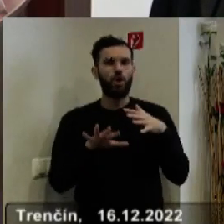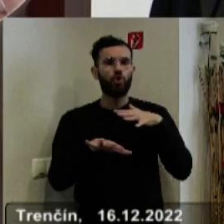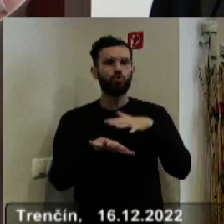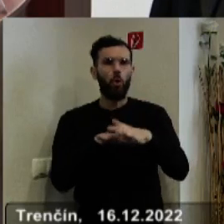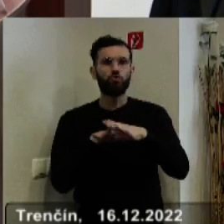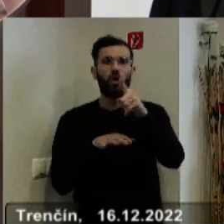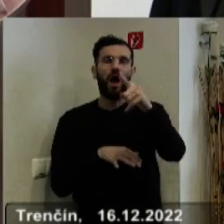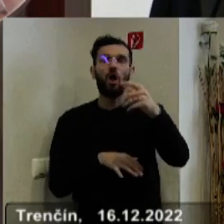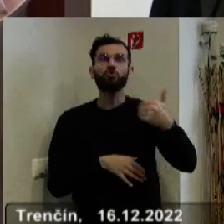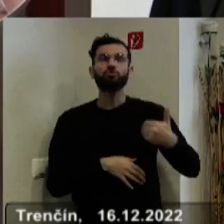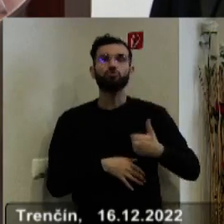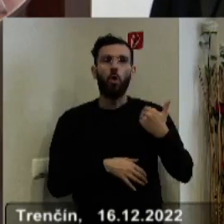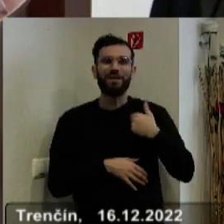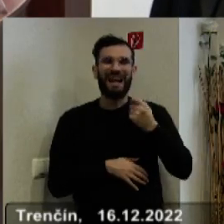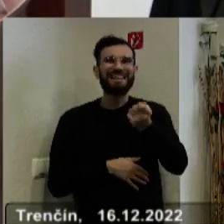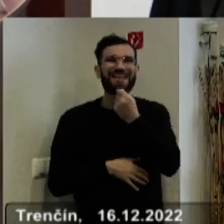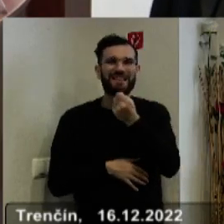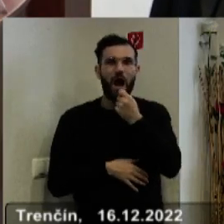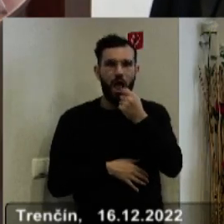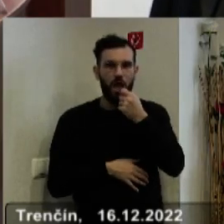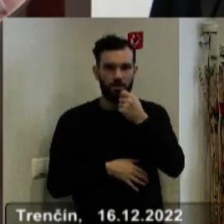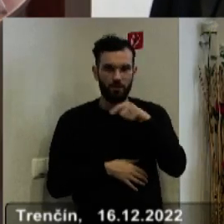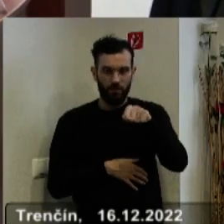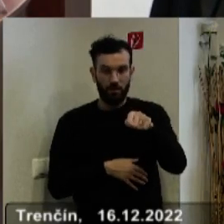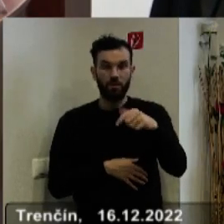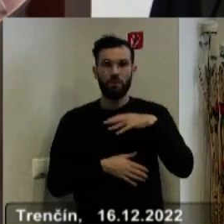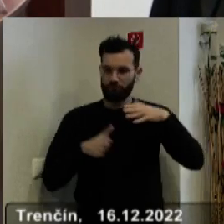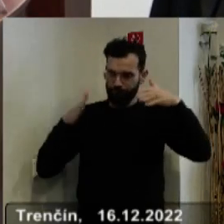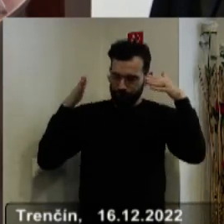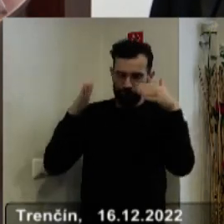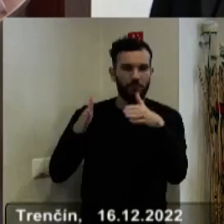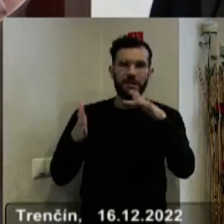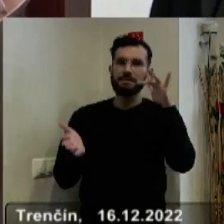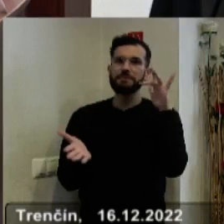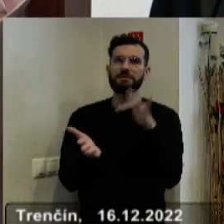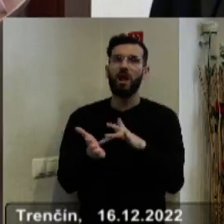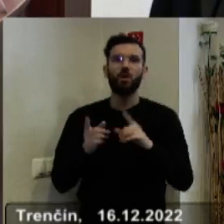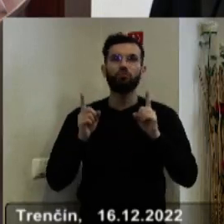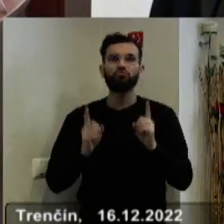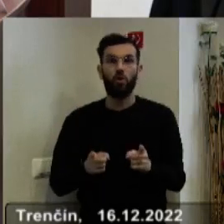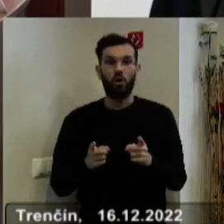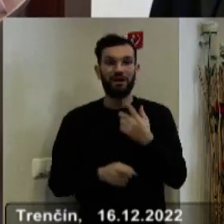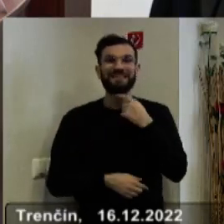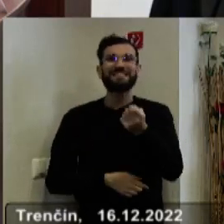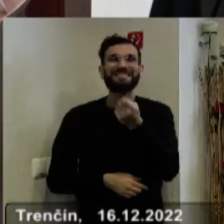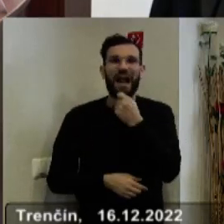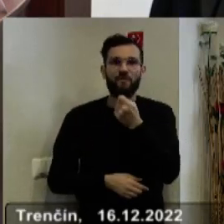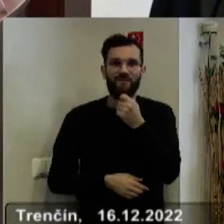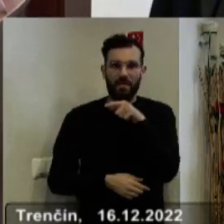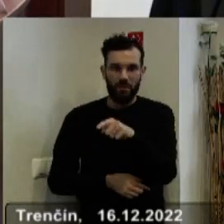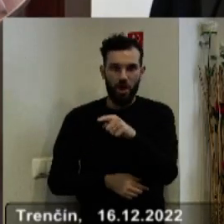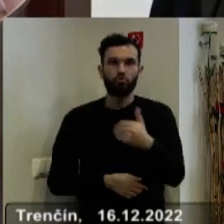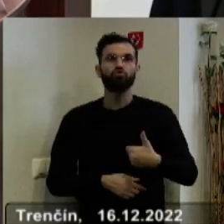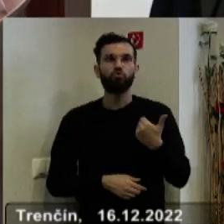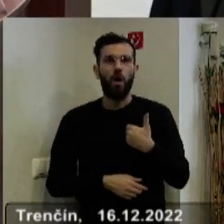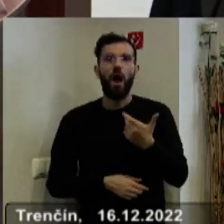školských škôl sa zameráme ako čielene na stravovanie, školské stravovanie.